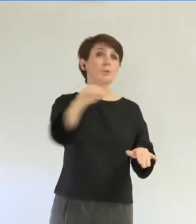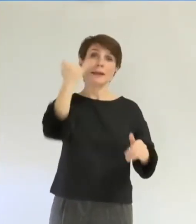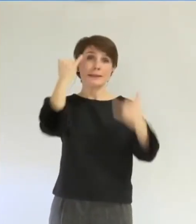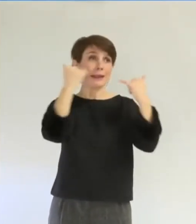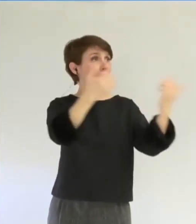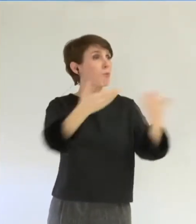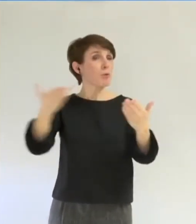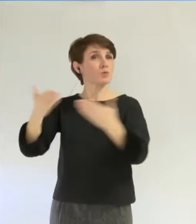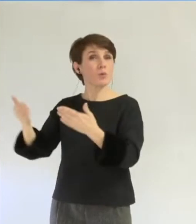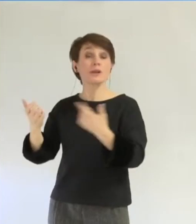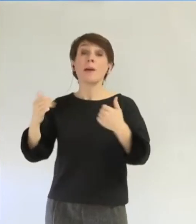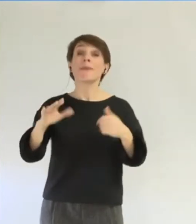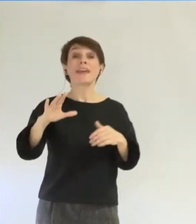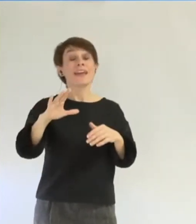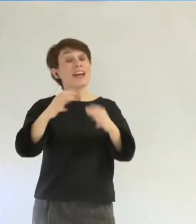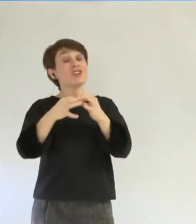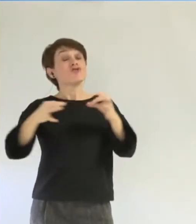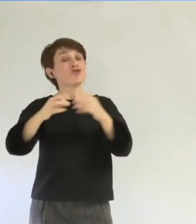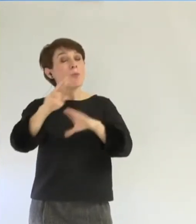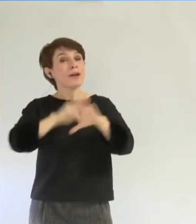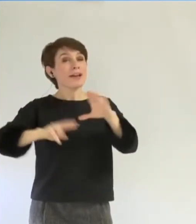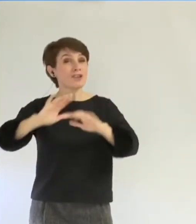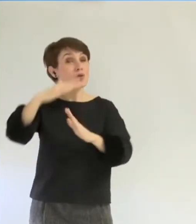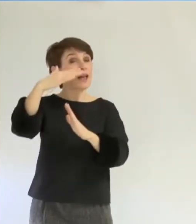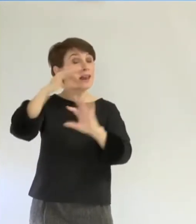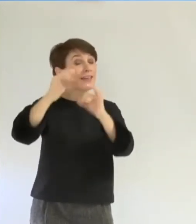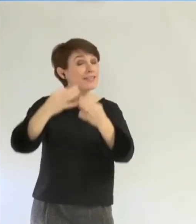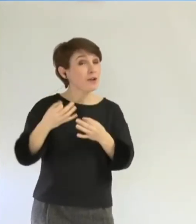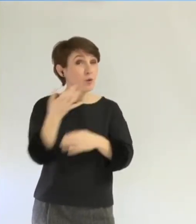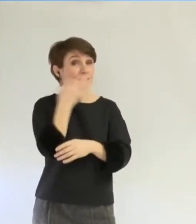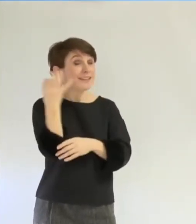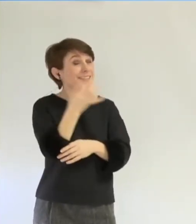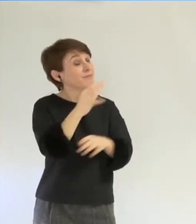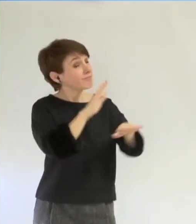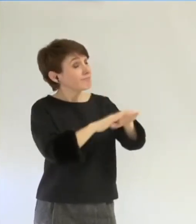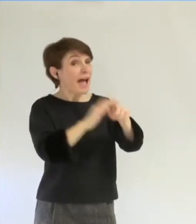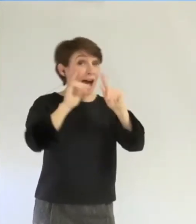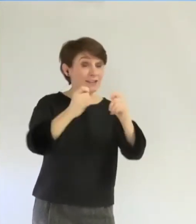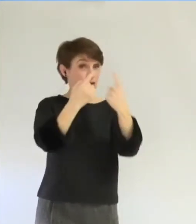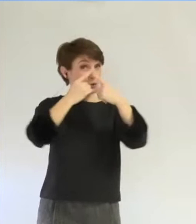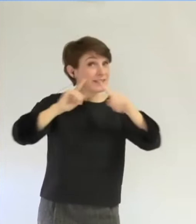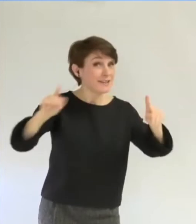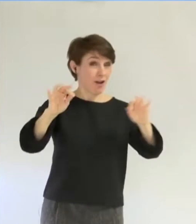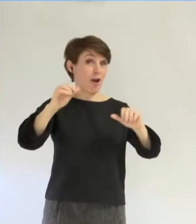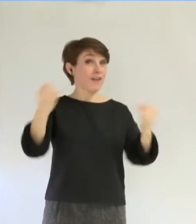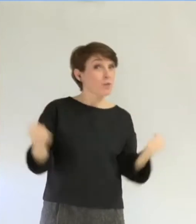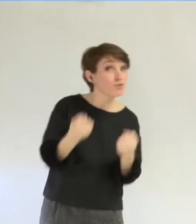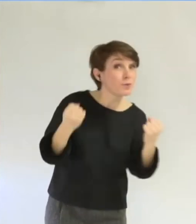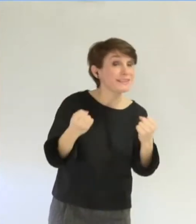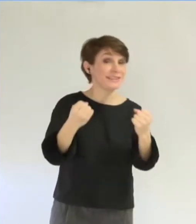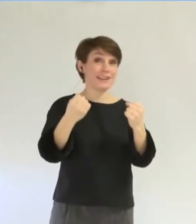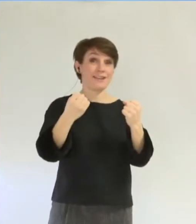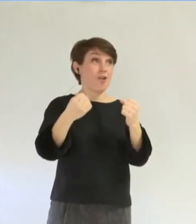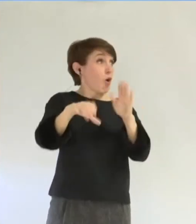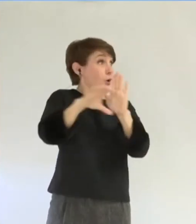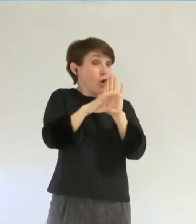la Chambre régionale des comptes, je la cite, cette démarche ne constitue pas une procédure de publicité et de mise en concurrence au sens des codes du